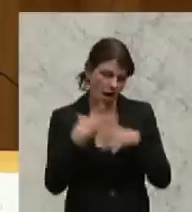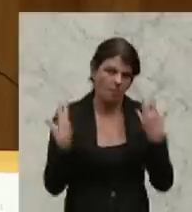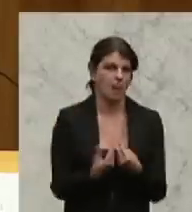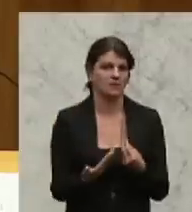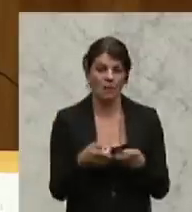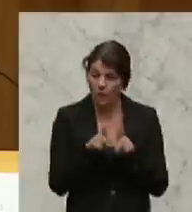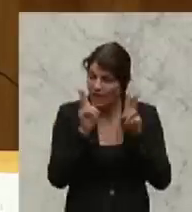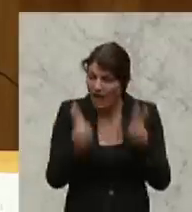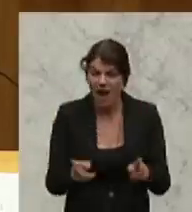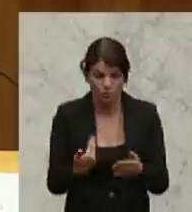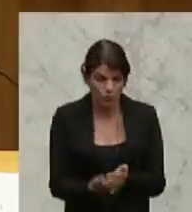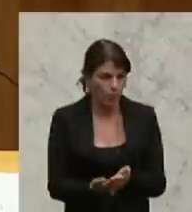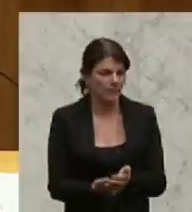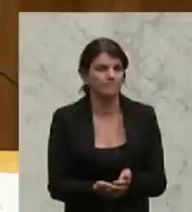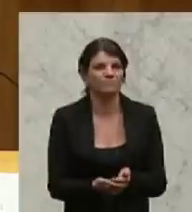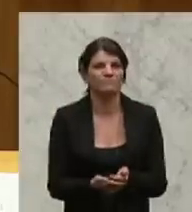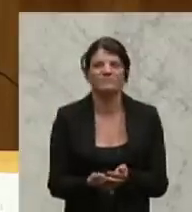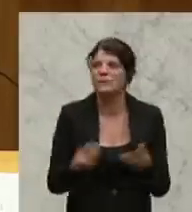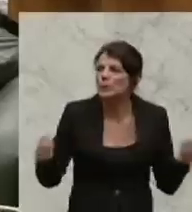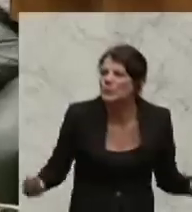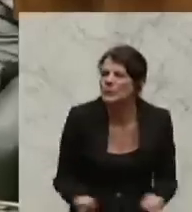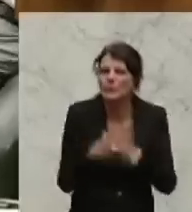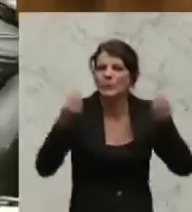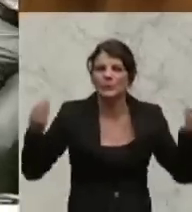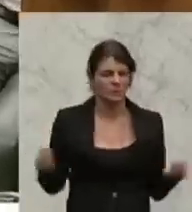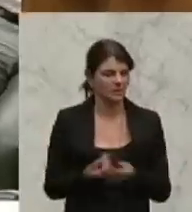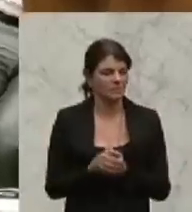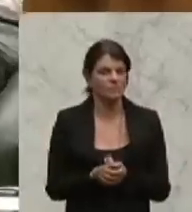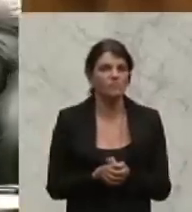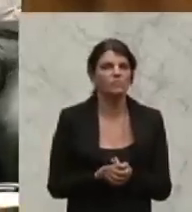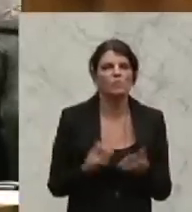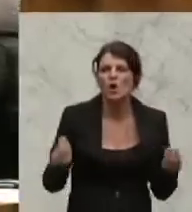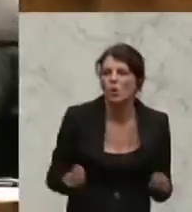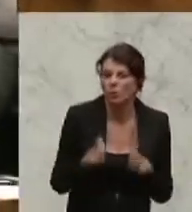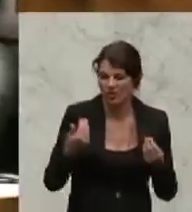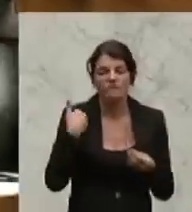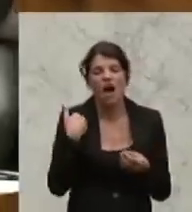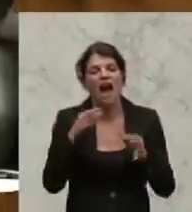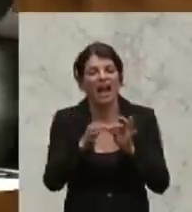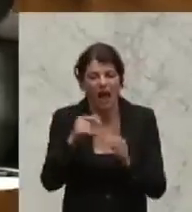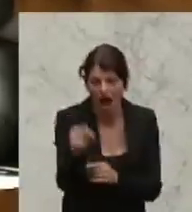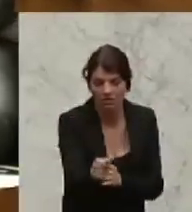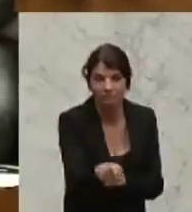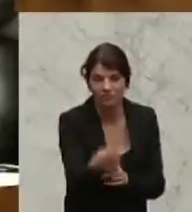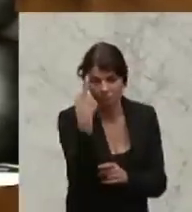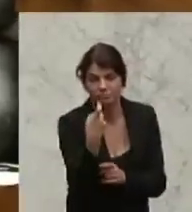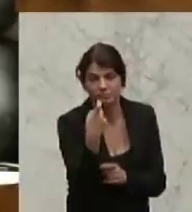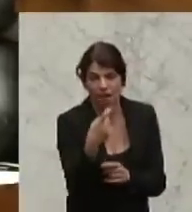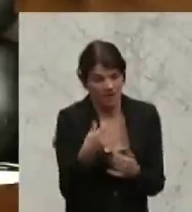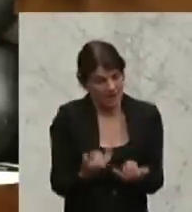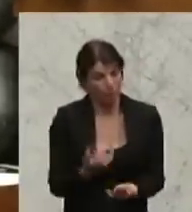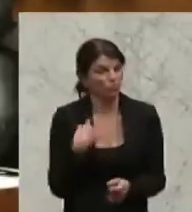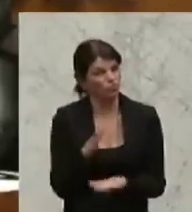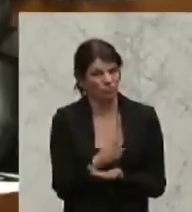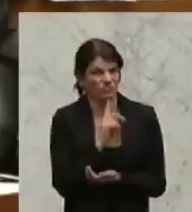dass die Ursprünge in Kärnten gelegen haben, muss man mittlerweile